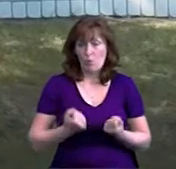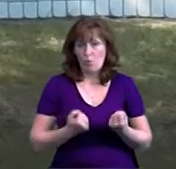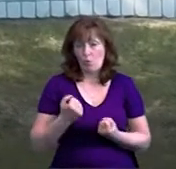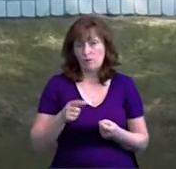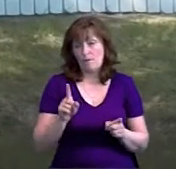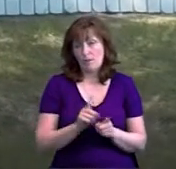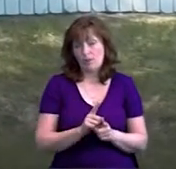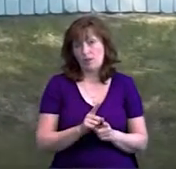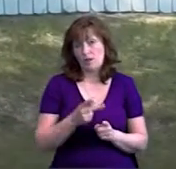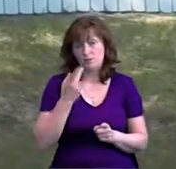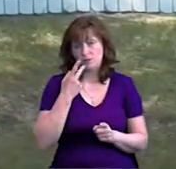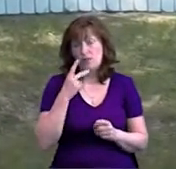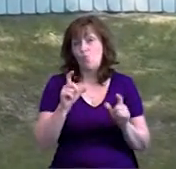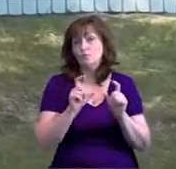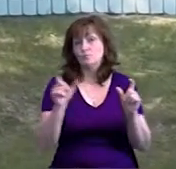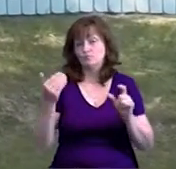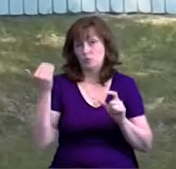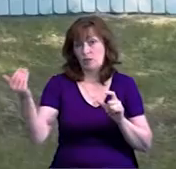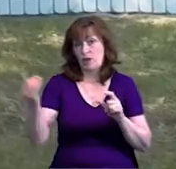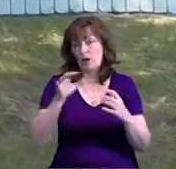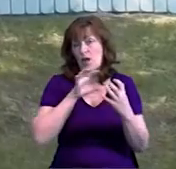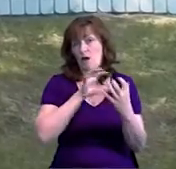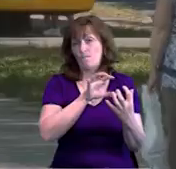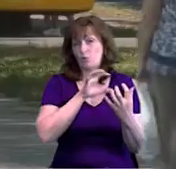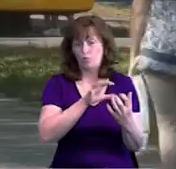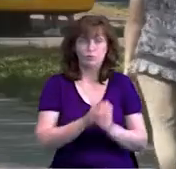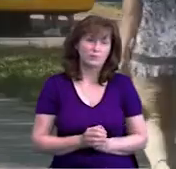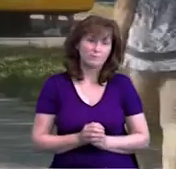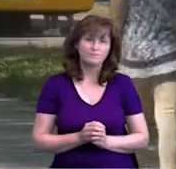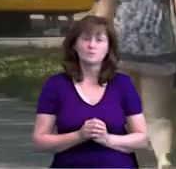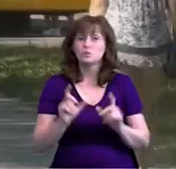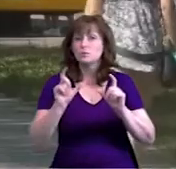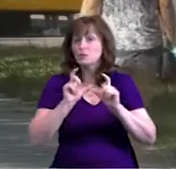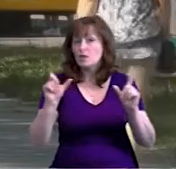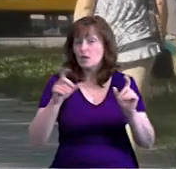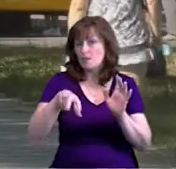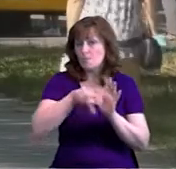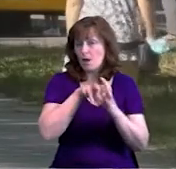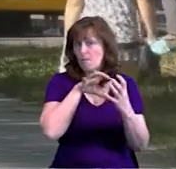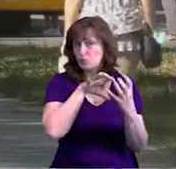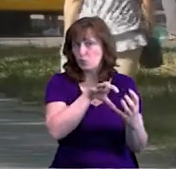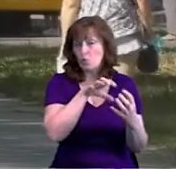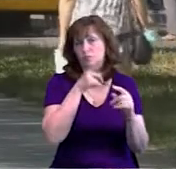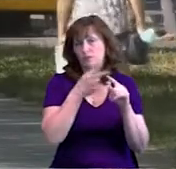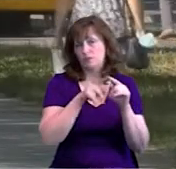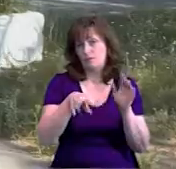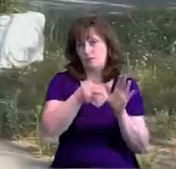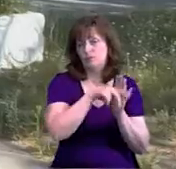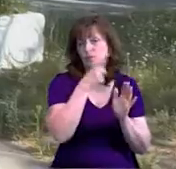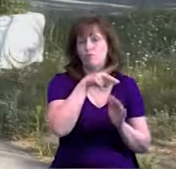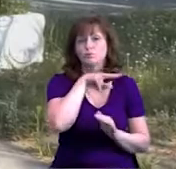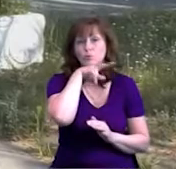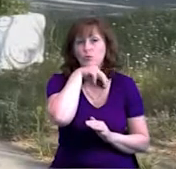А так, зазвичай, їхали шкільним автобусом усі екзамени. Шкільними автобусами сьогодні привезли одного абітурієнта з